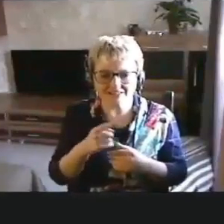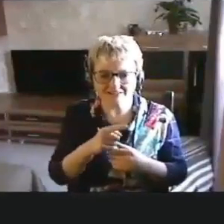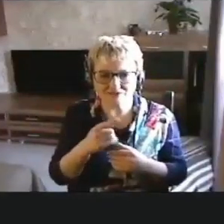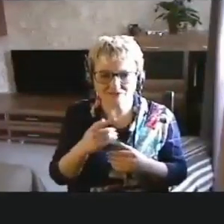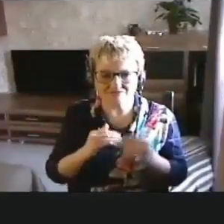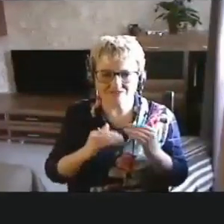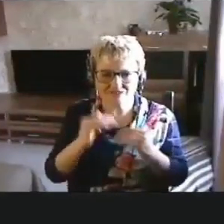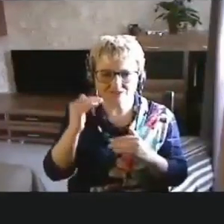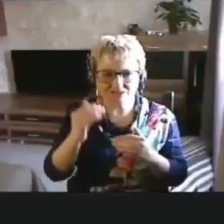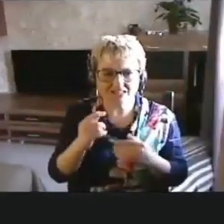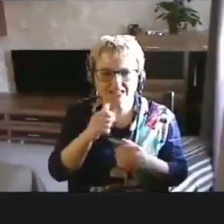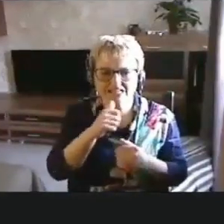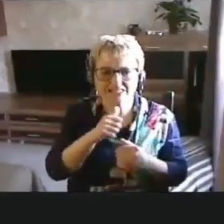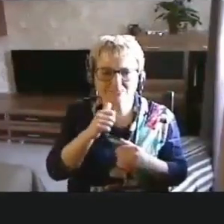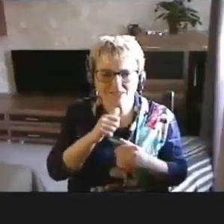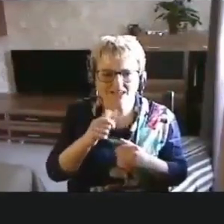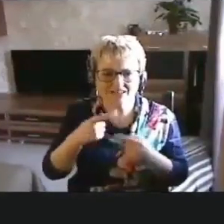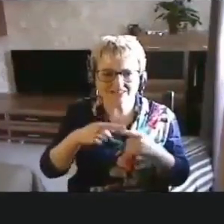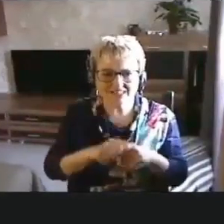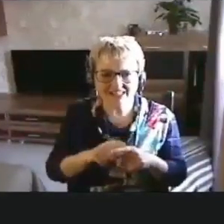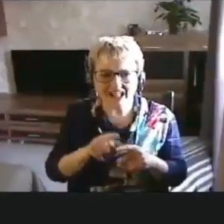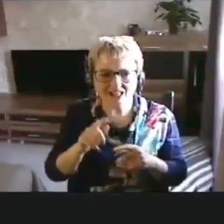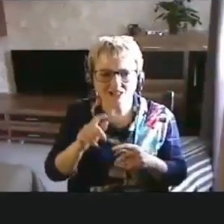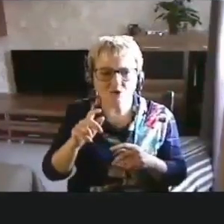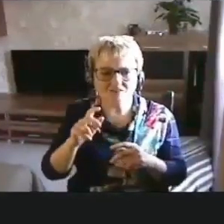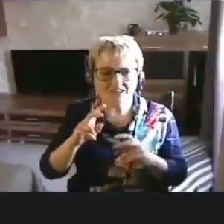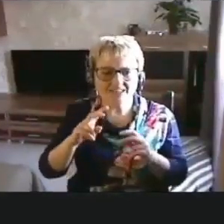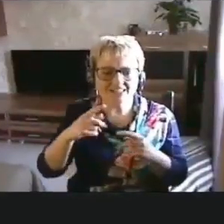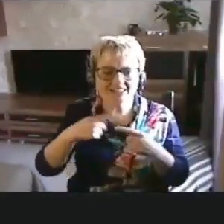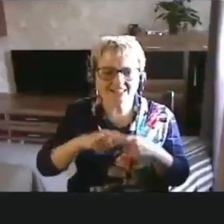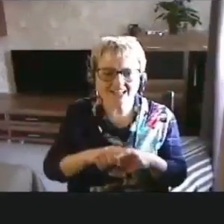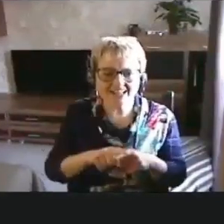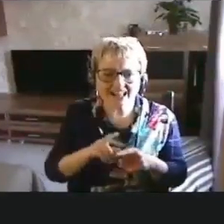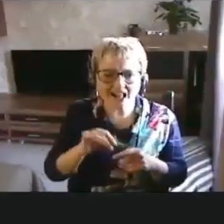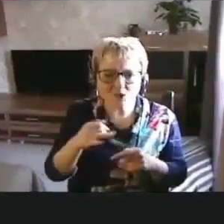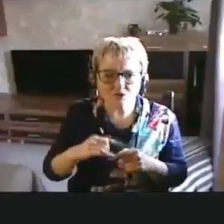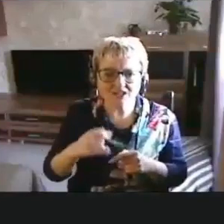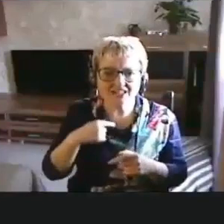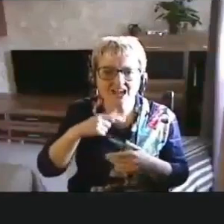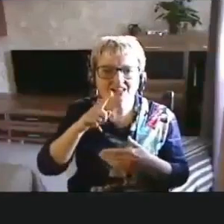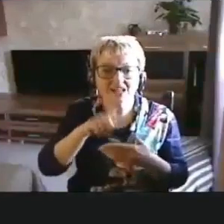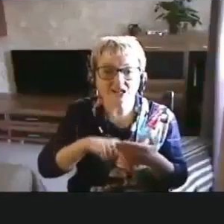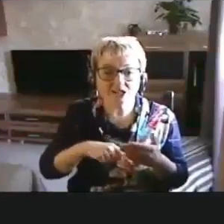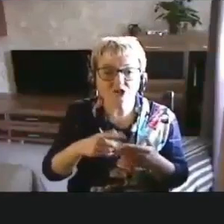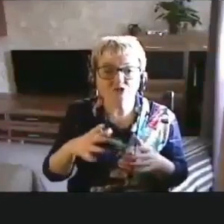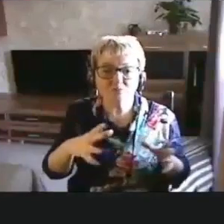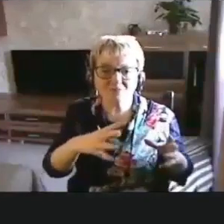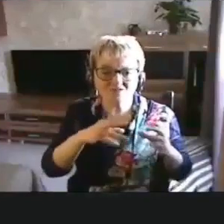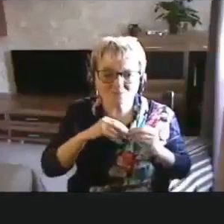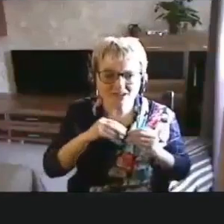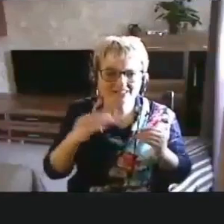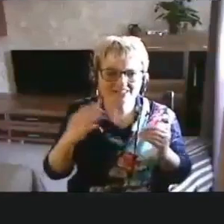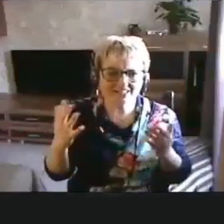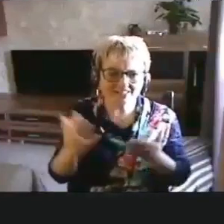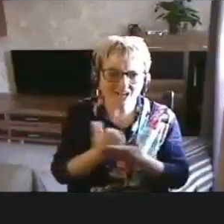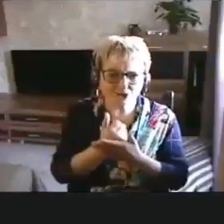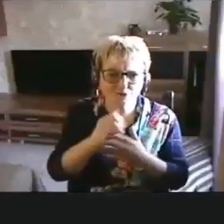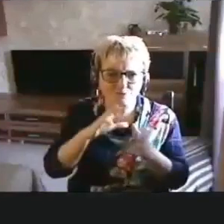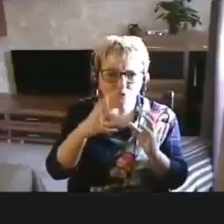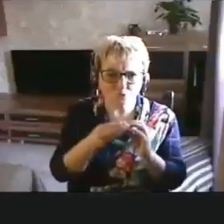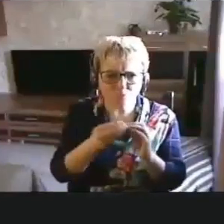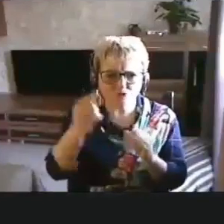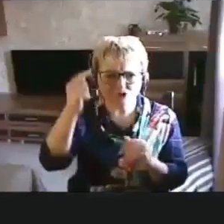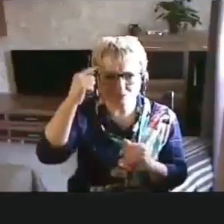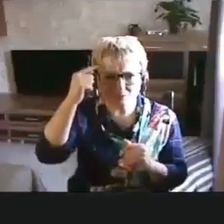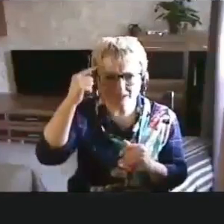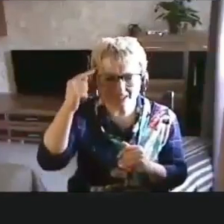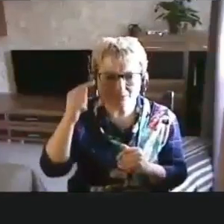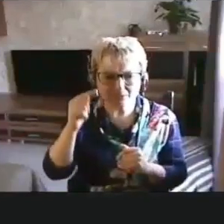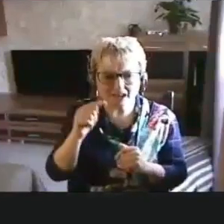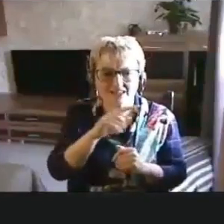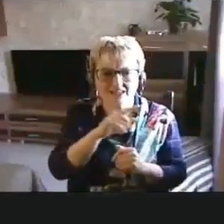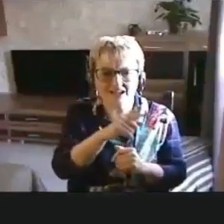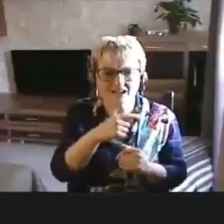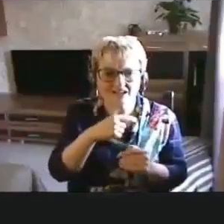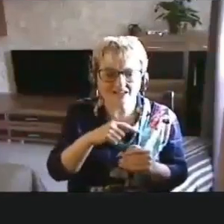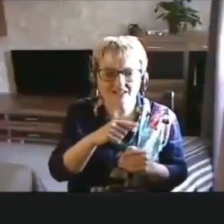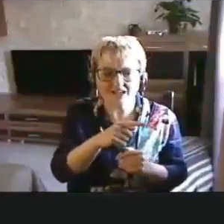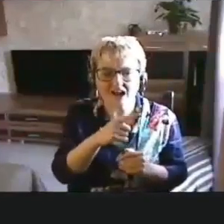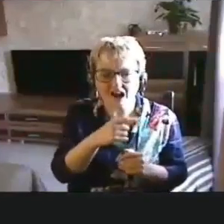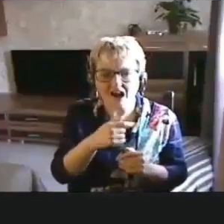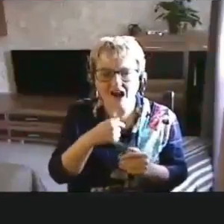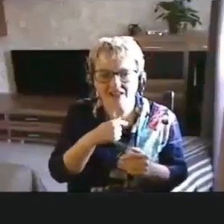класса в рамках технологии, цифровой технологии, я надеюсь, что мы вместе найдем общепонимание, они тоже